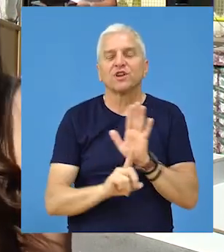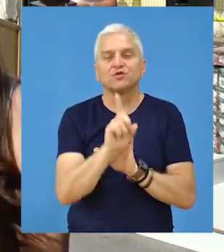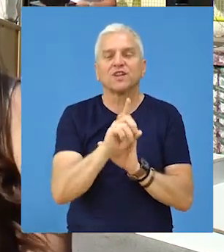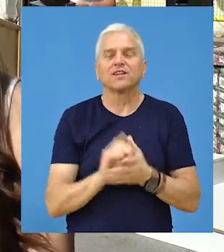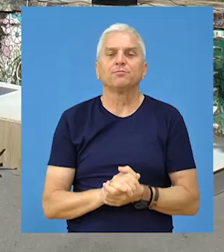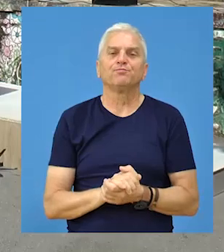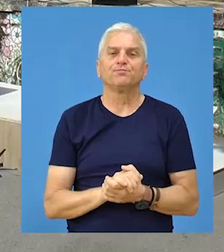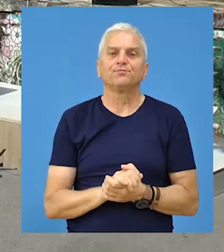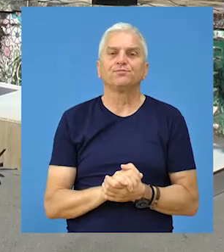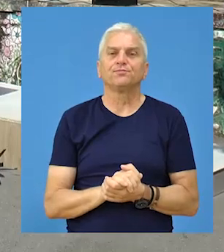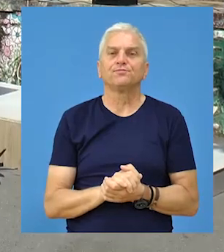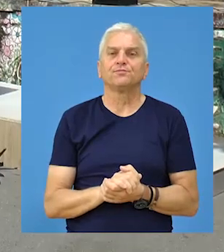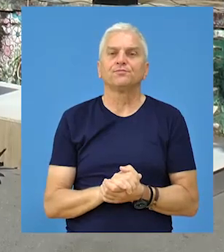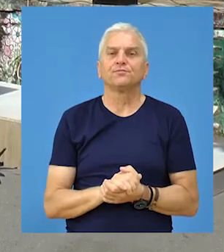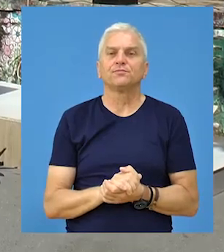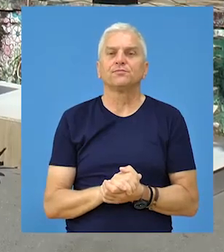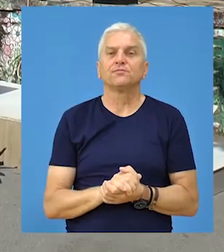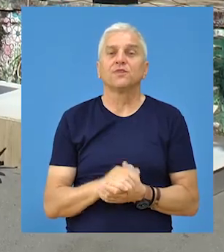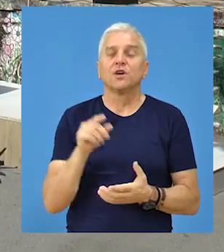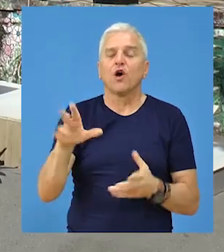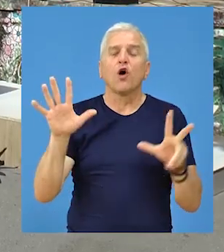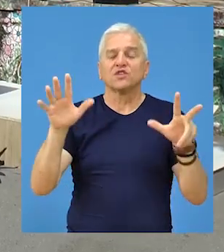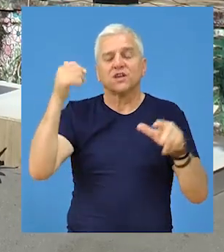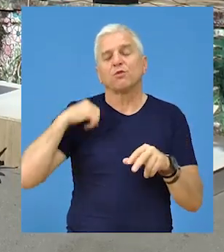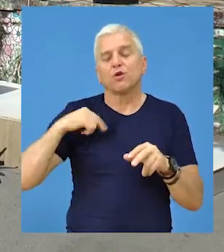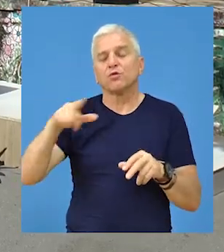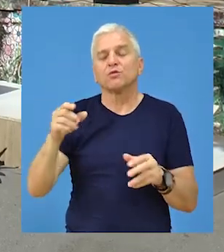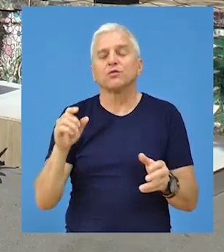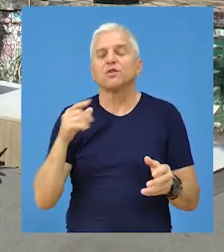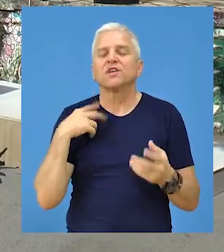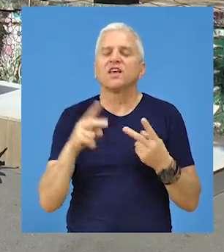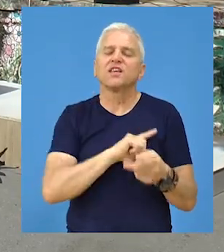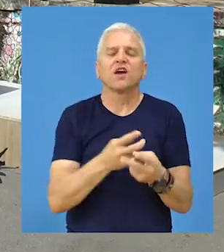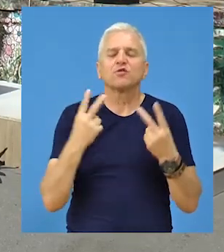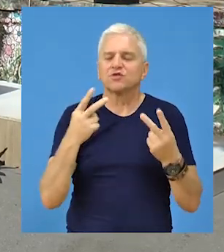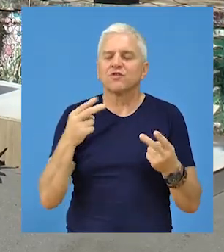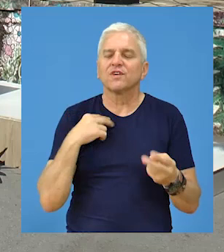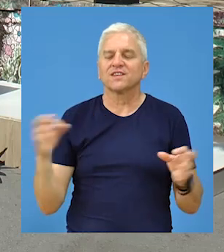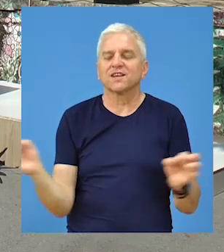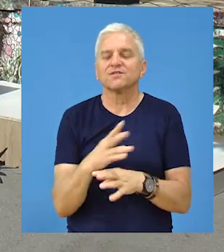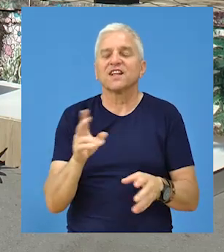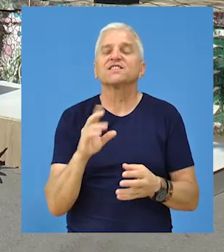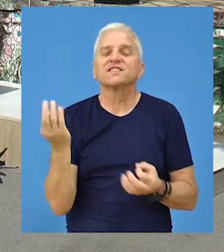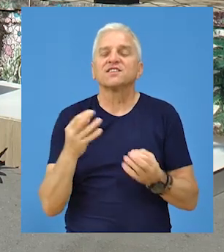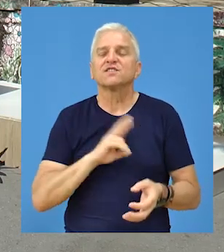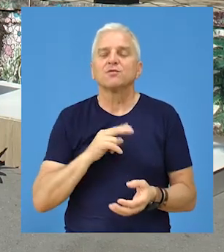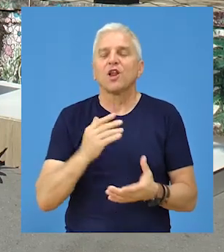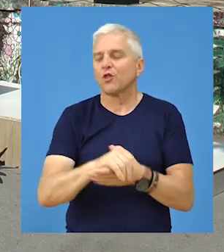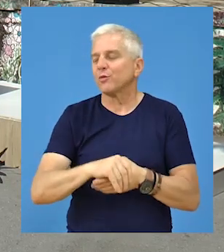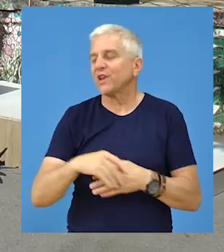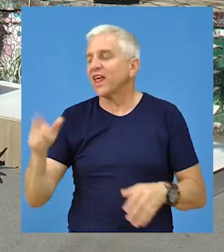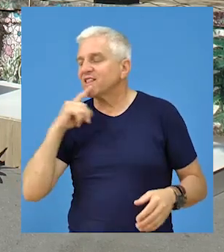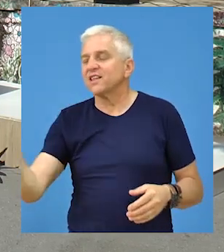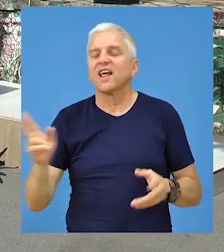dobre rezultate. Nekam na njom šukat samite za njoci. Ovih osam godina mi veoma mnogo znače. Sretna sam što sam imala